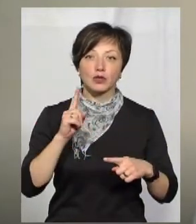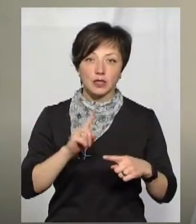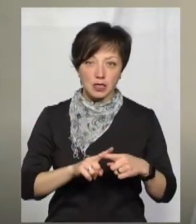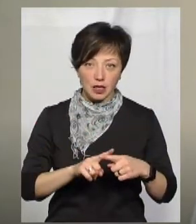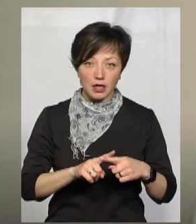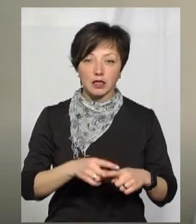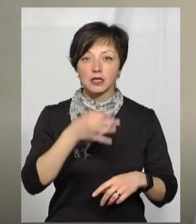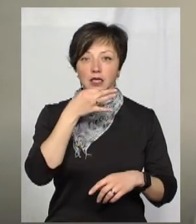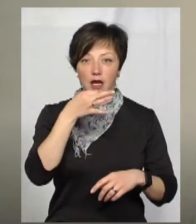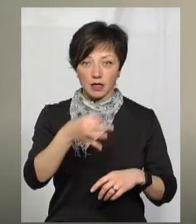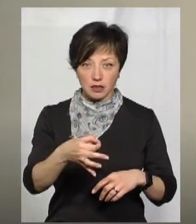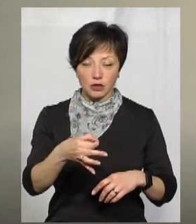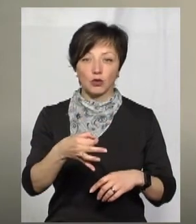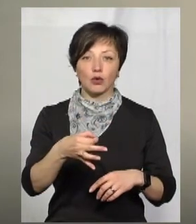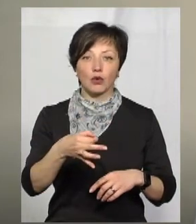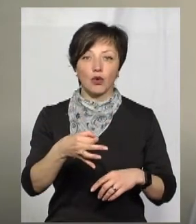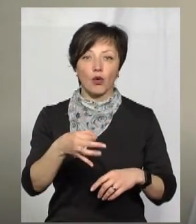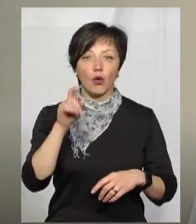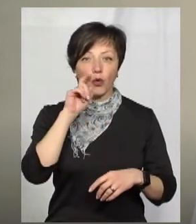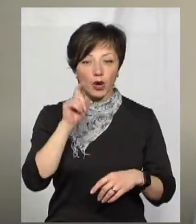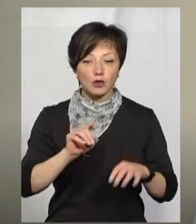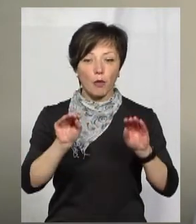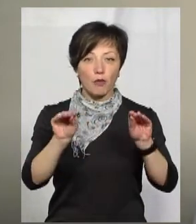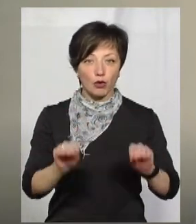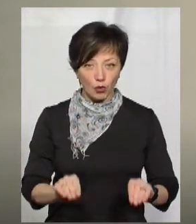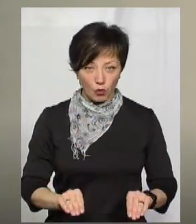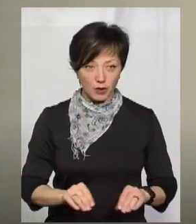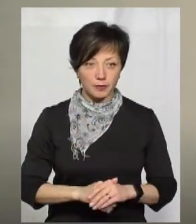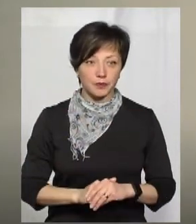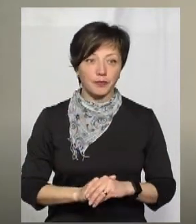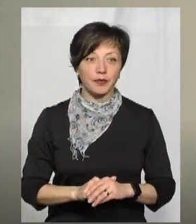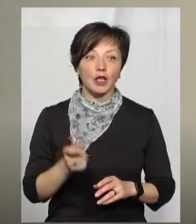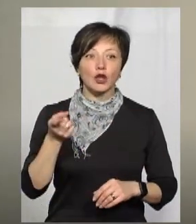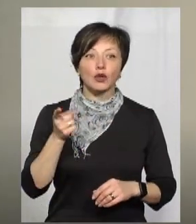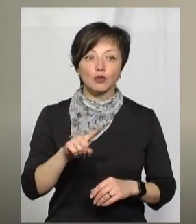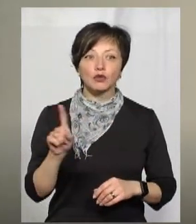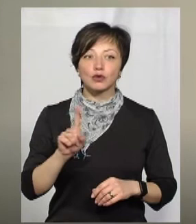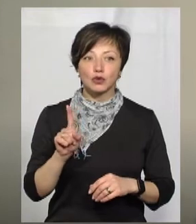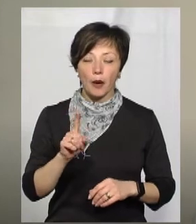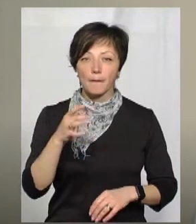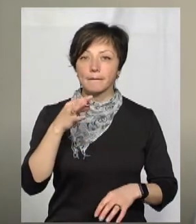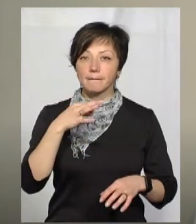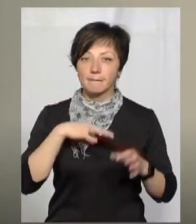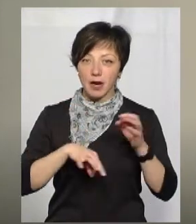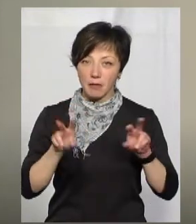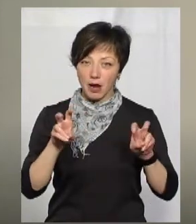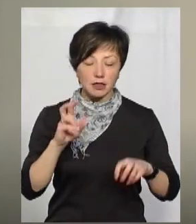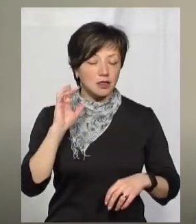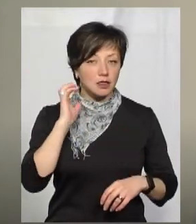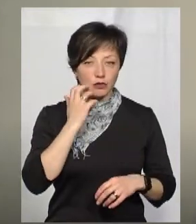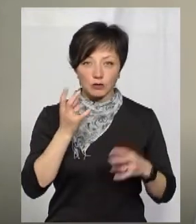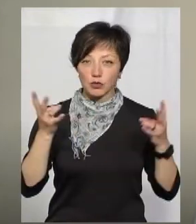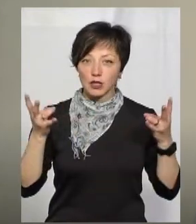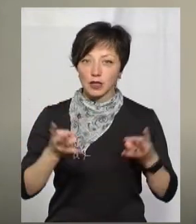сказано в українському протоколі. Тому що препарат дуже серйозний, його